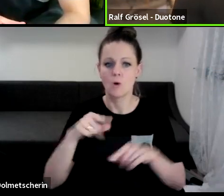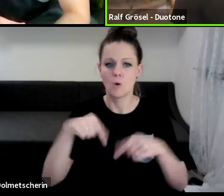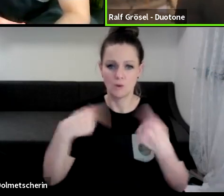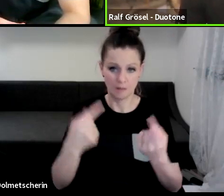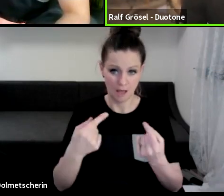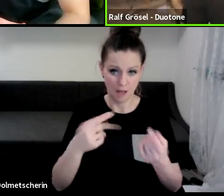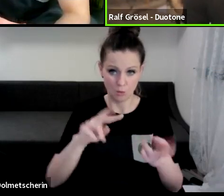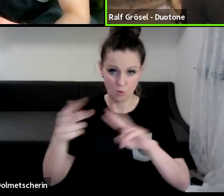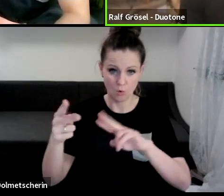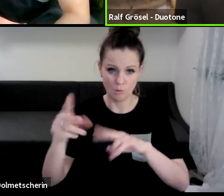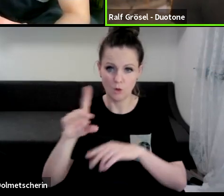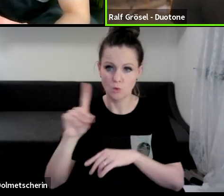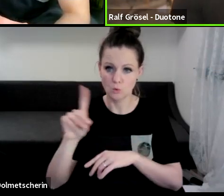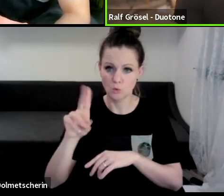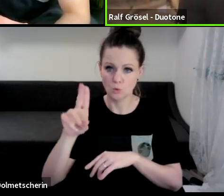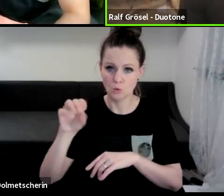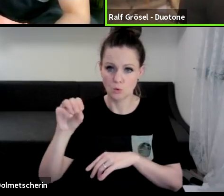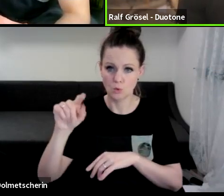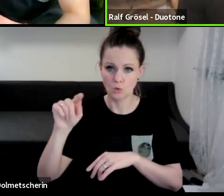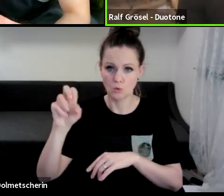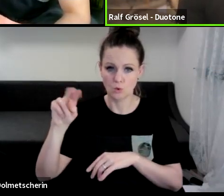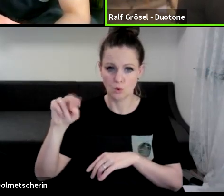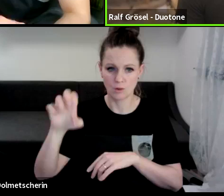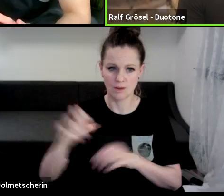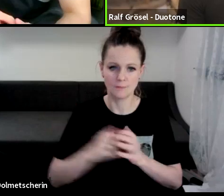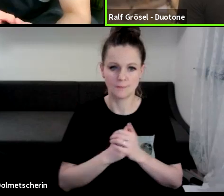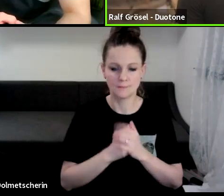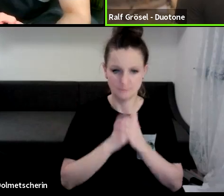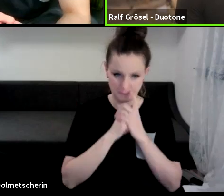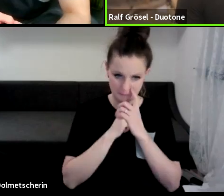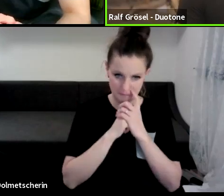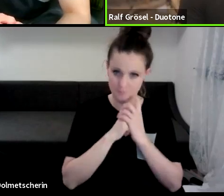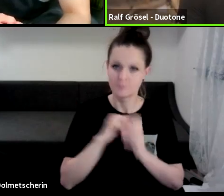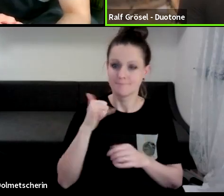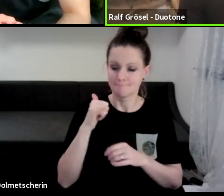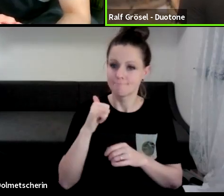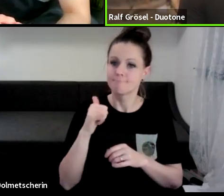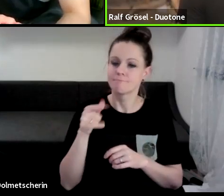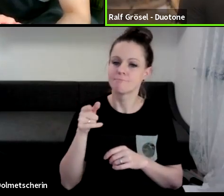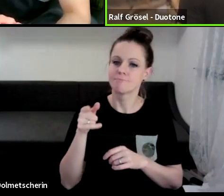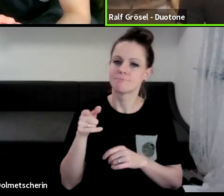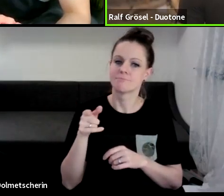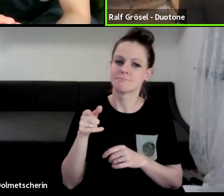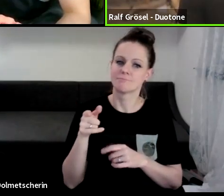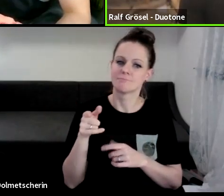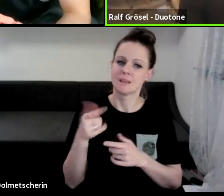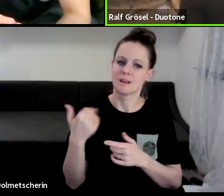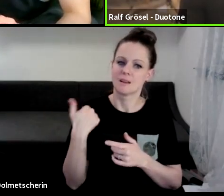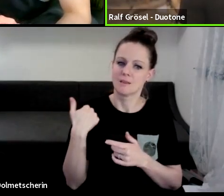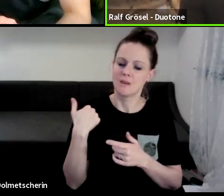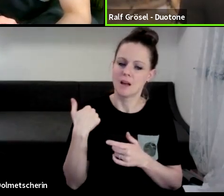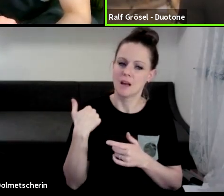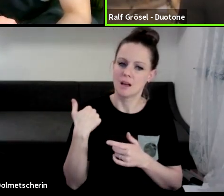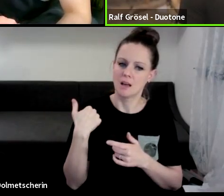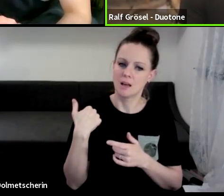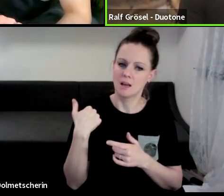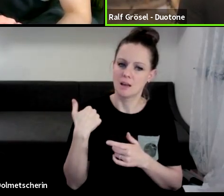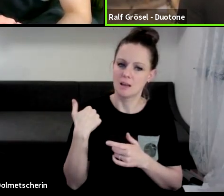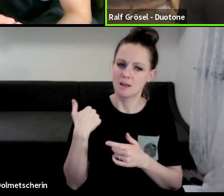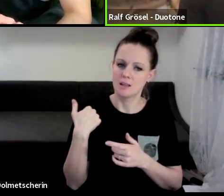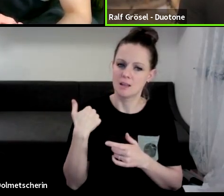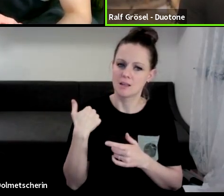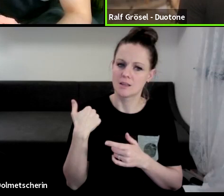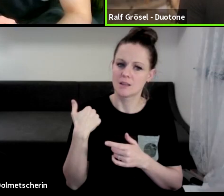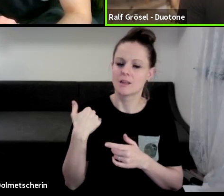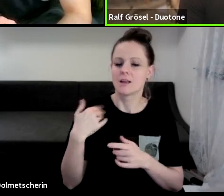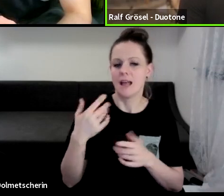Also Flysurfer wurde dann in eine größere Firma formiert, in die Skybox GmbH und